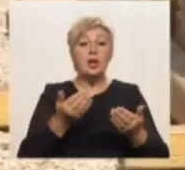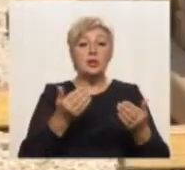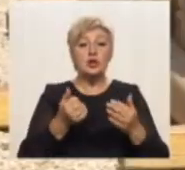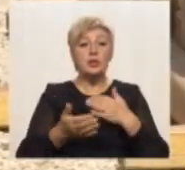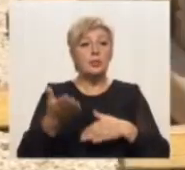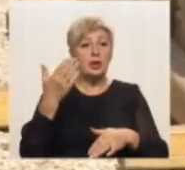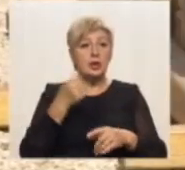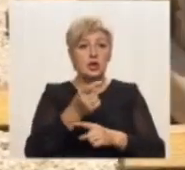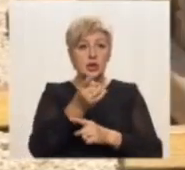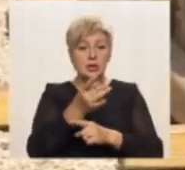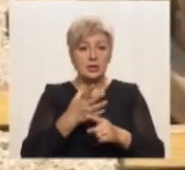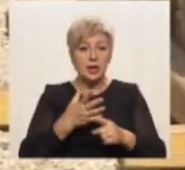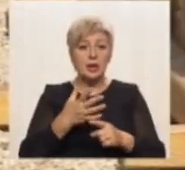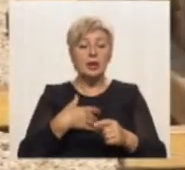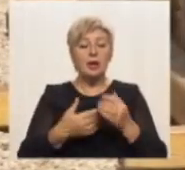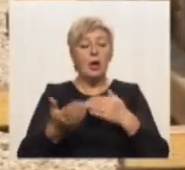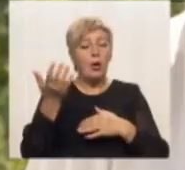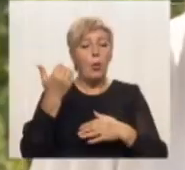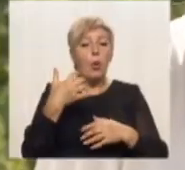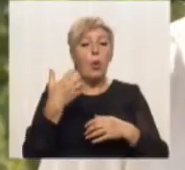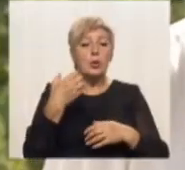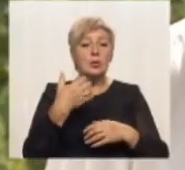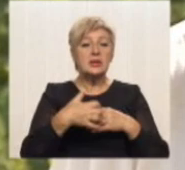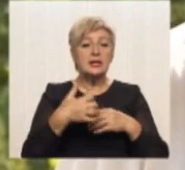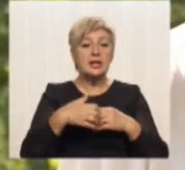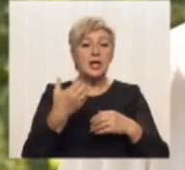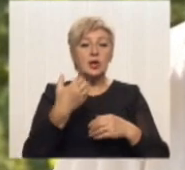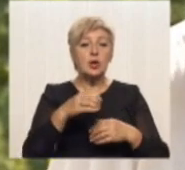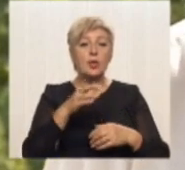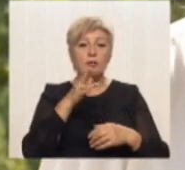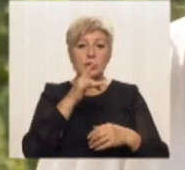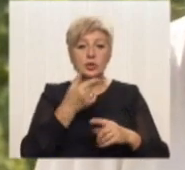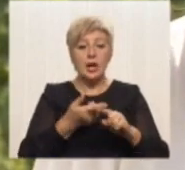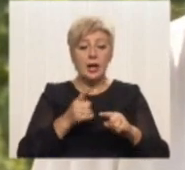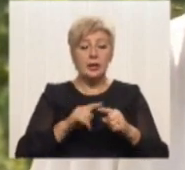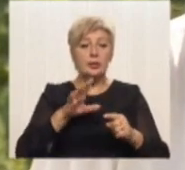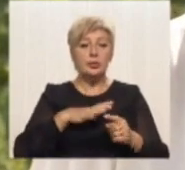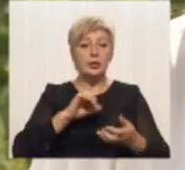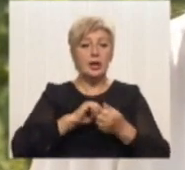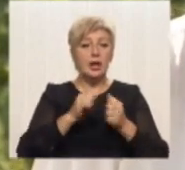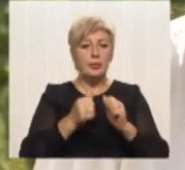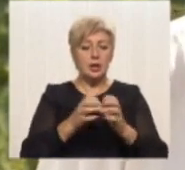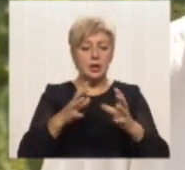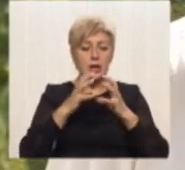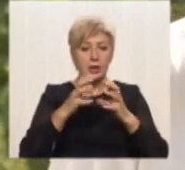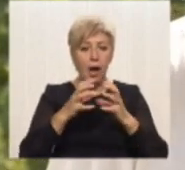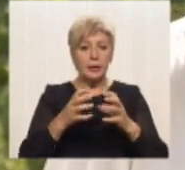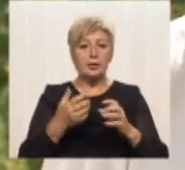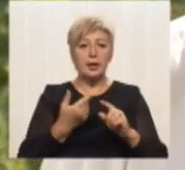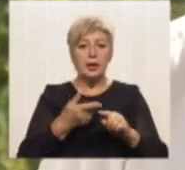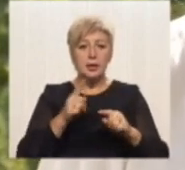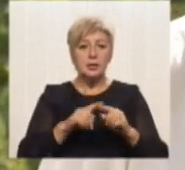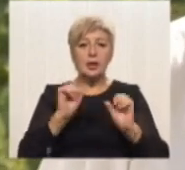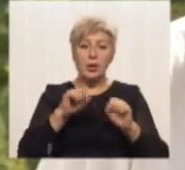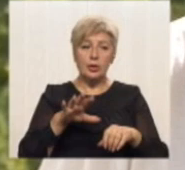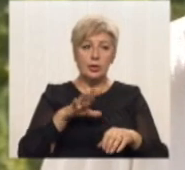стріляли з таких Трибушет у середньовіччі. Це були кам'яні ядра. Це були кам'яні ядра. Також це могли бути мішки